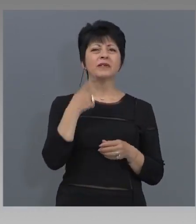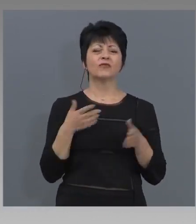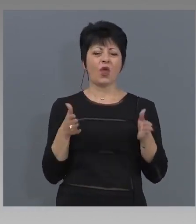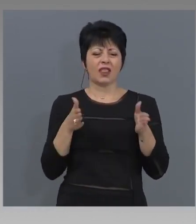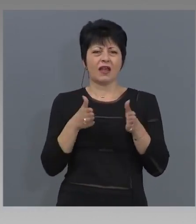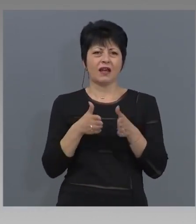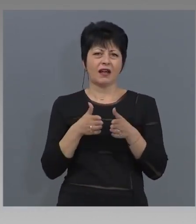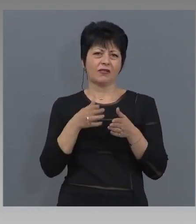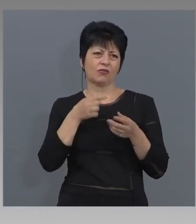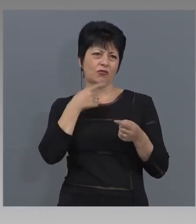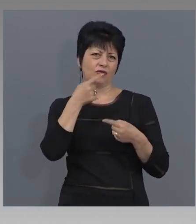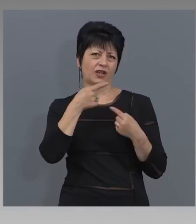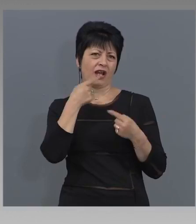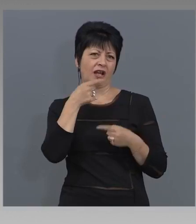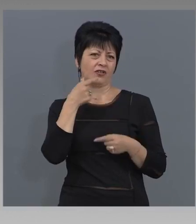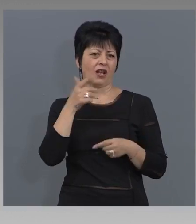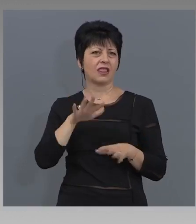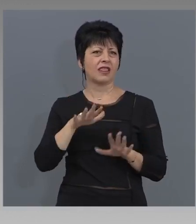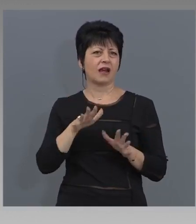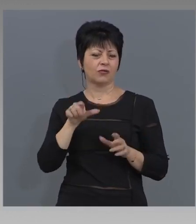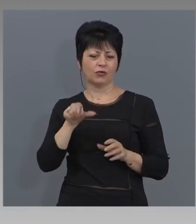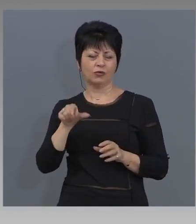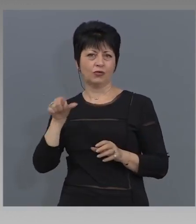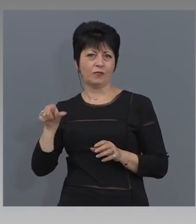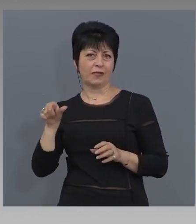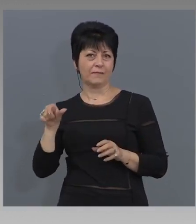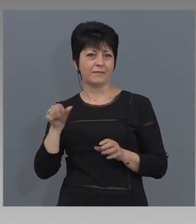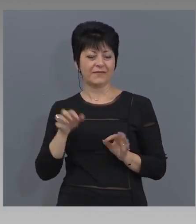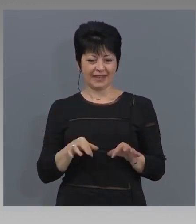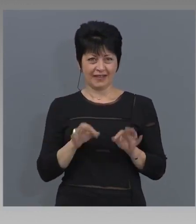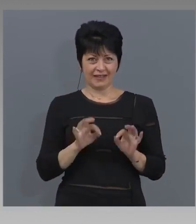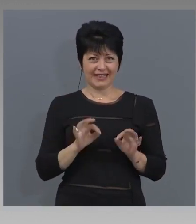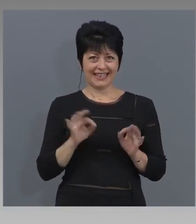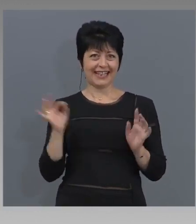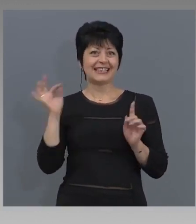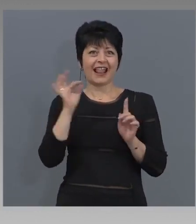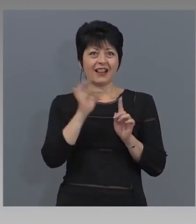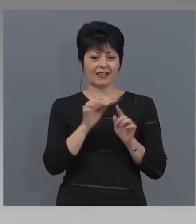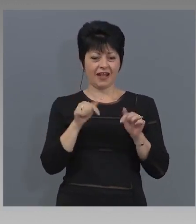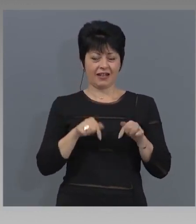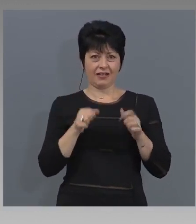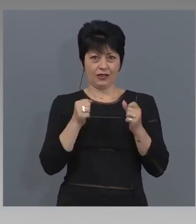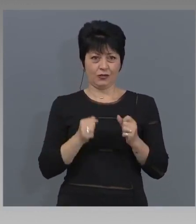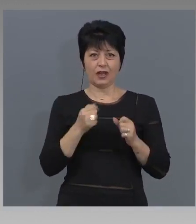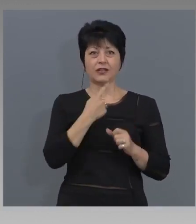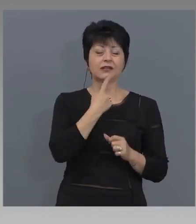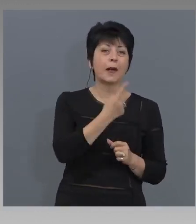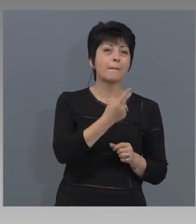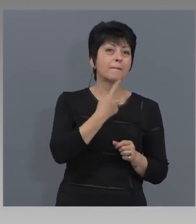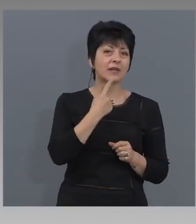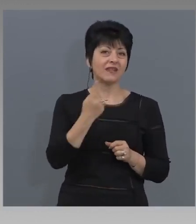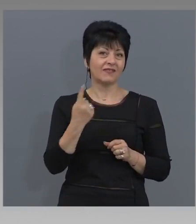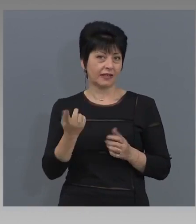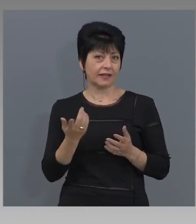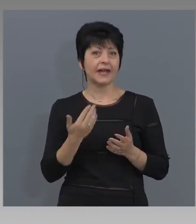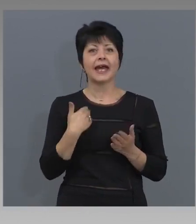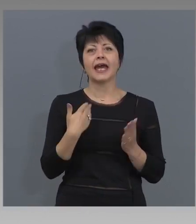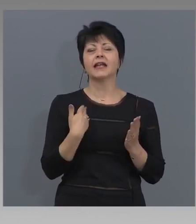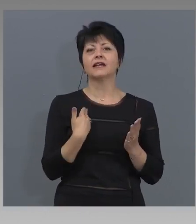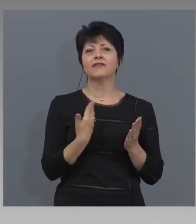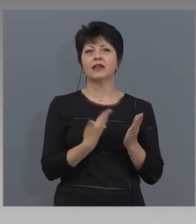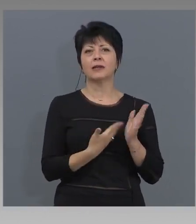Накратко ще кажа няколко думи. Целта на настоящия брифинг е да ви представим един